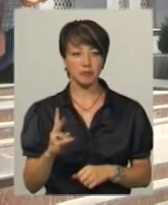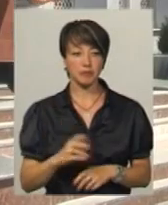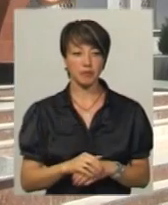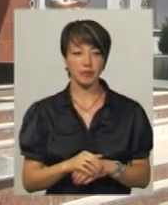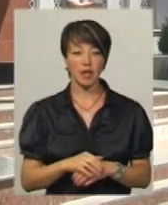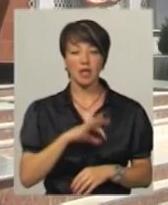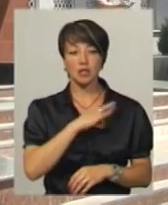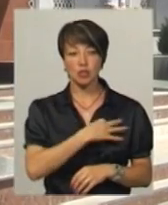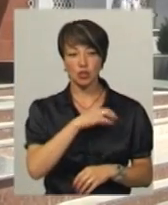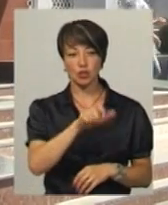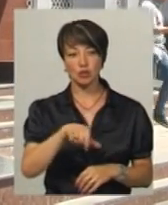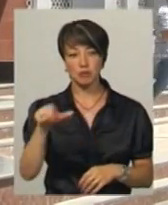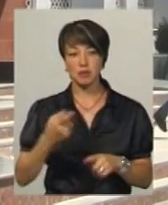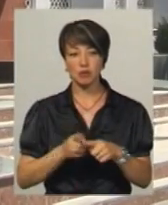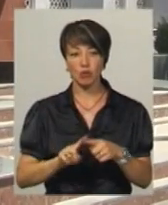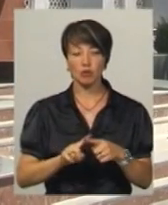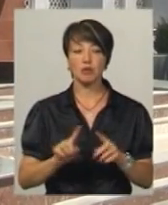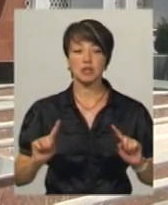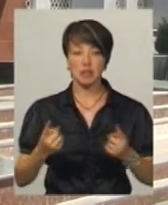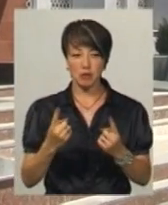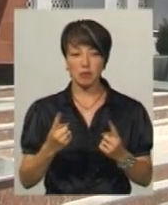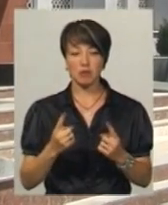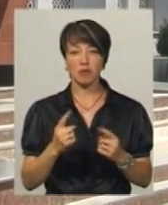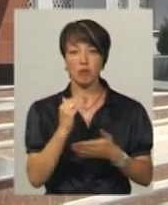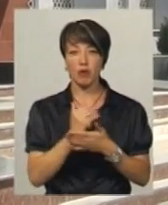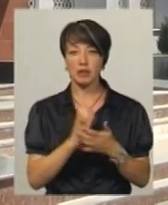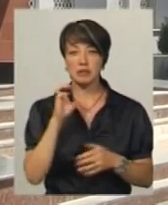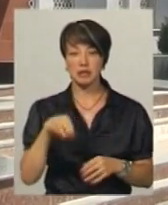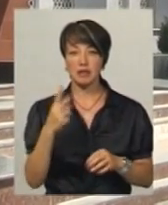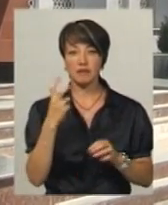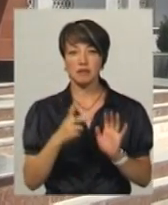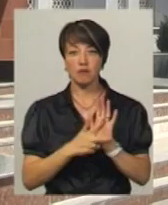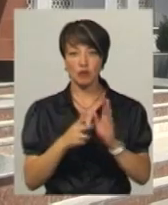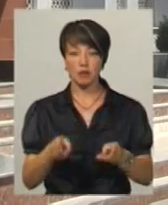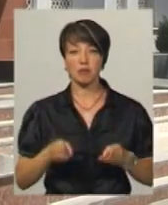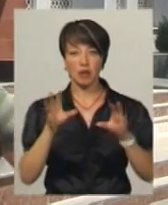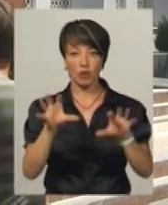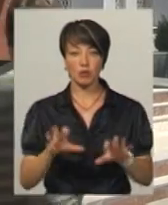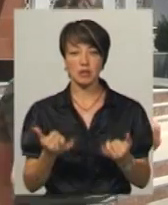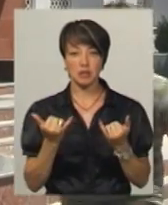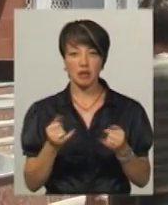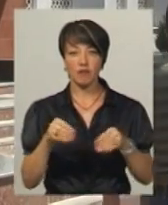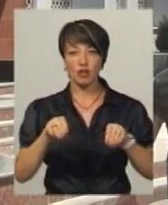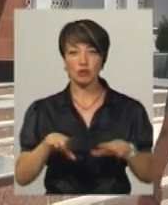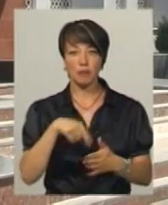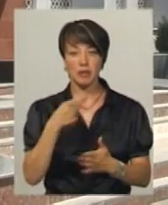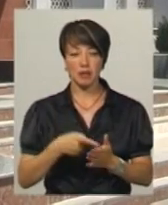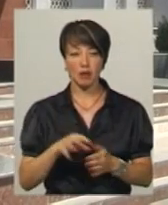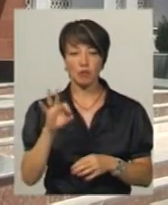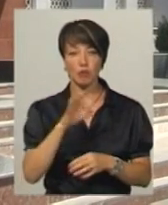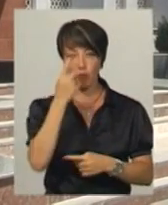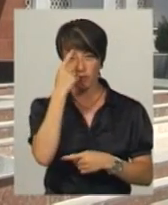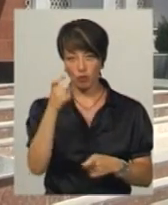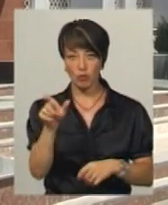Слідчими вказаного громадянина затримано в порядку статті 208 КПК. Наразі вирішується питання щодо